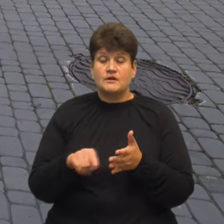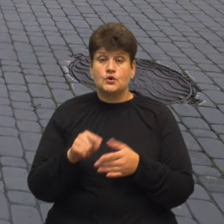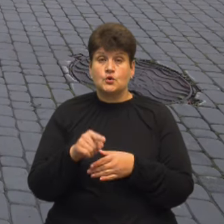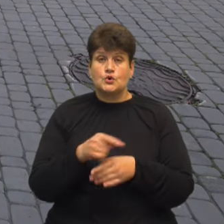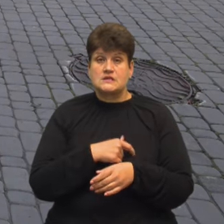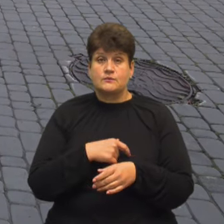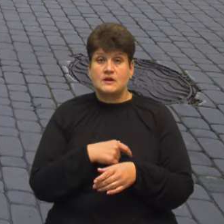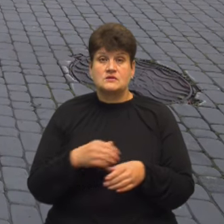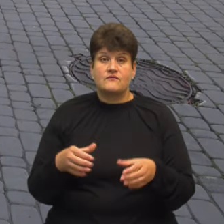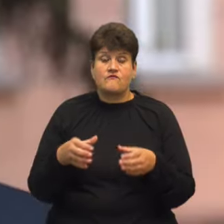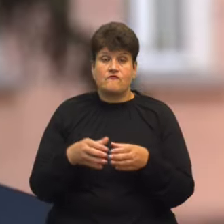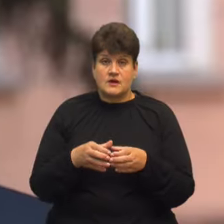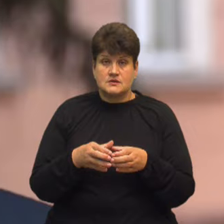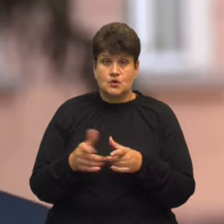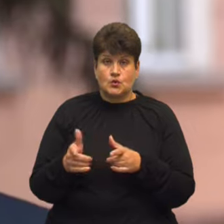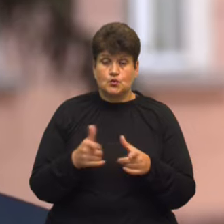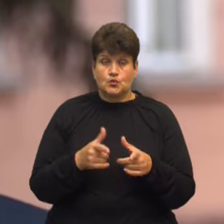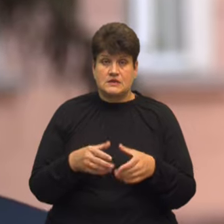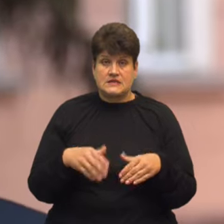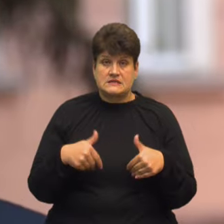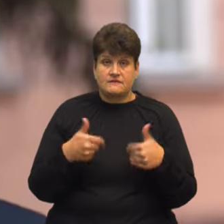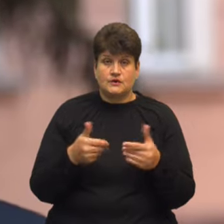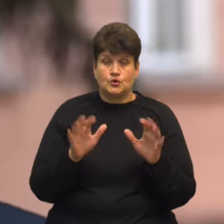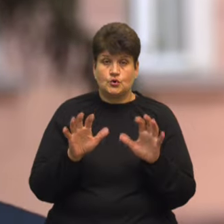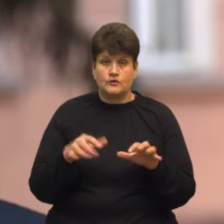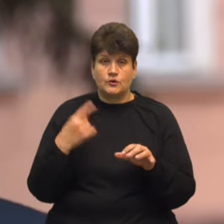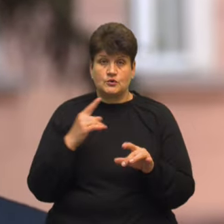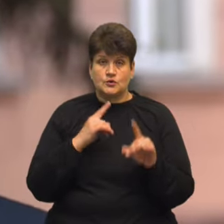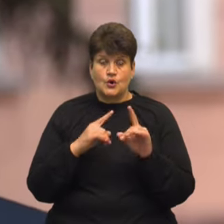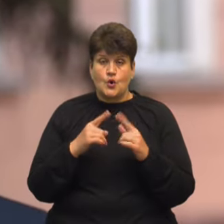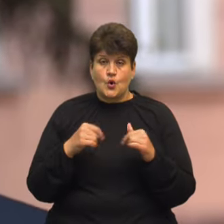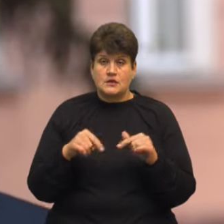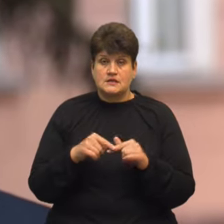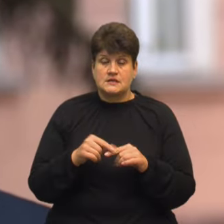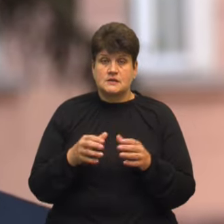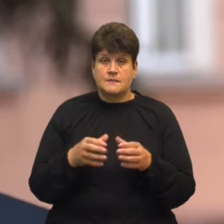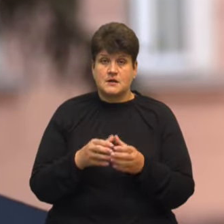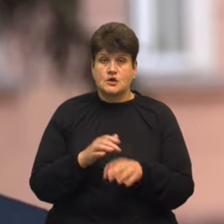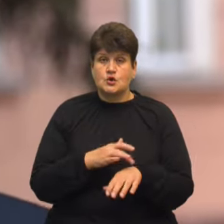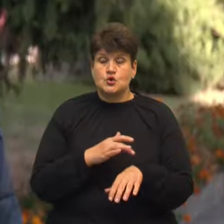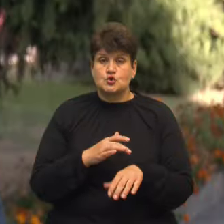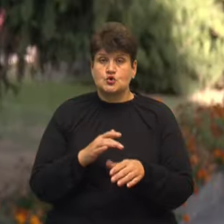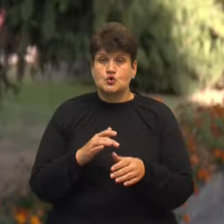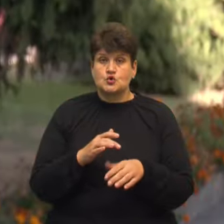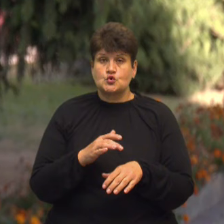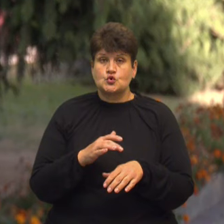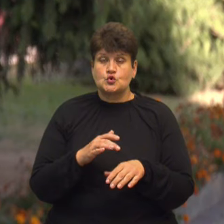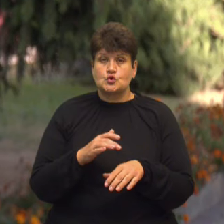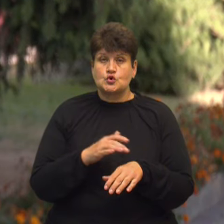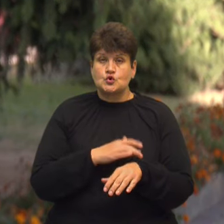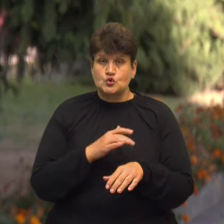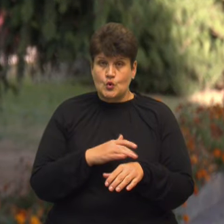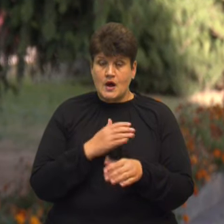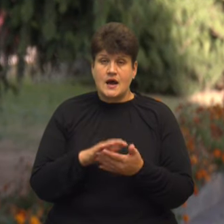депутатської фракції готує звернення до голови обласної організації партії «Слуга народу» Володимира Гевка та керівника фракції в